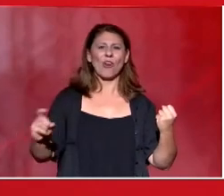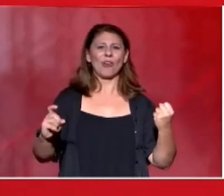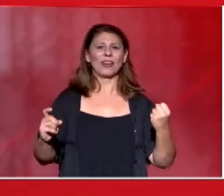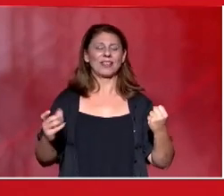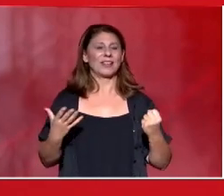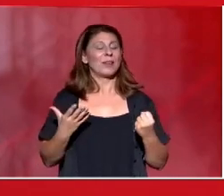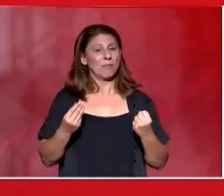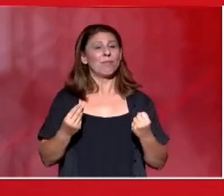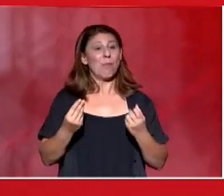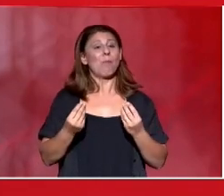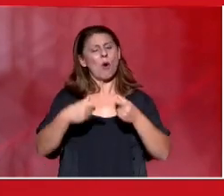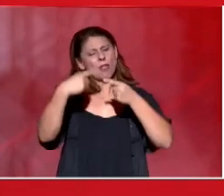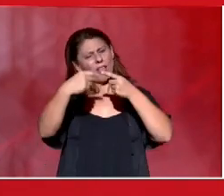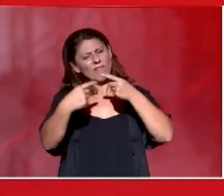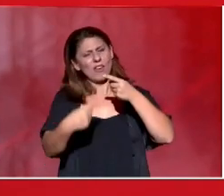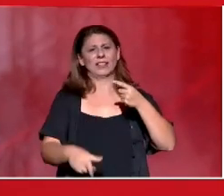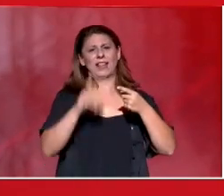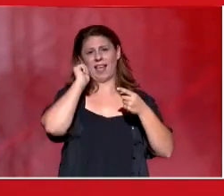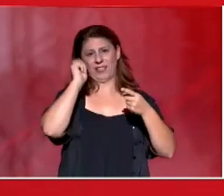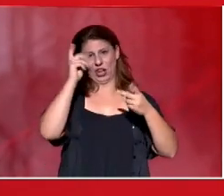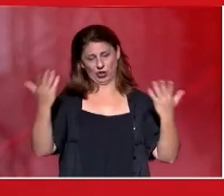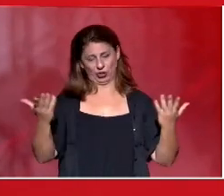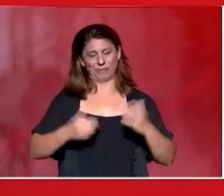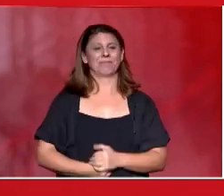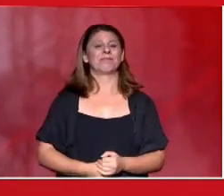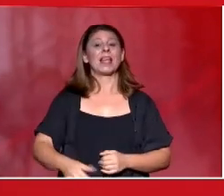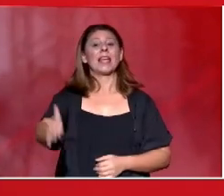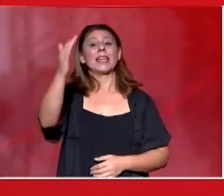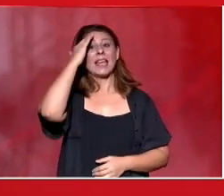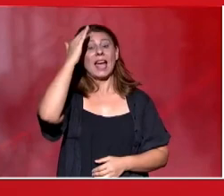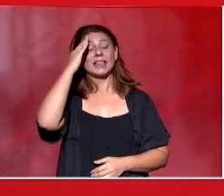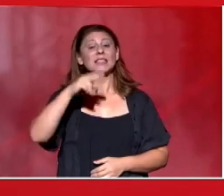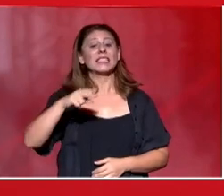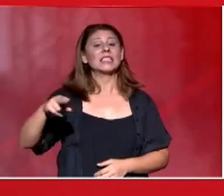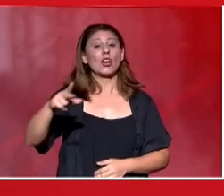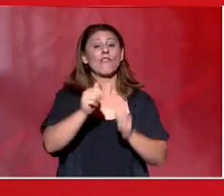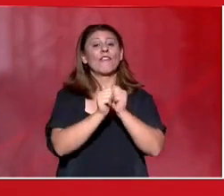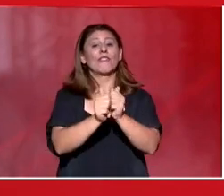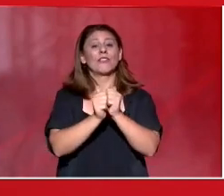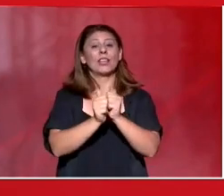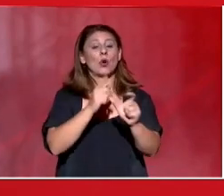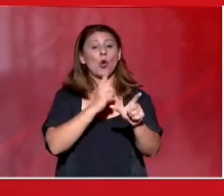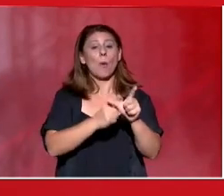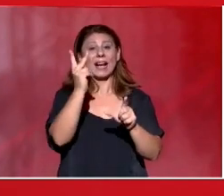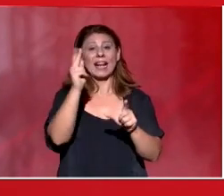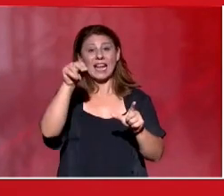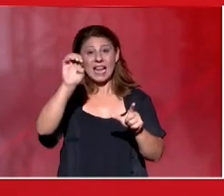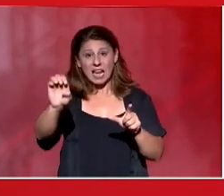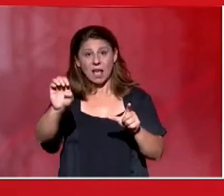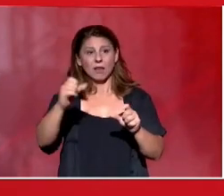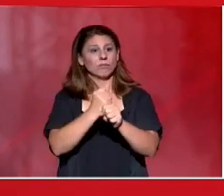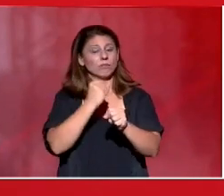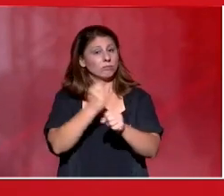εκδηλώσεις μας. Χαιρετίζουμε τους συντρόφους και φίλους του κόμματος και της ΚΝΕ που